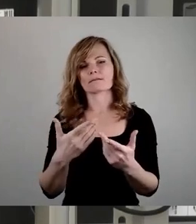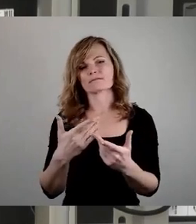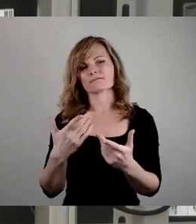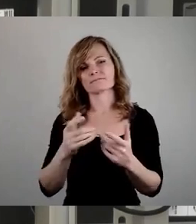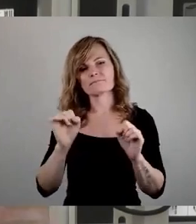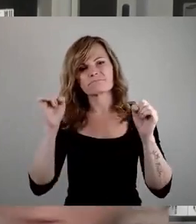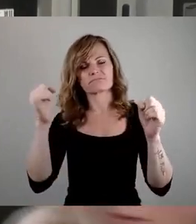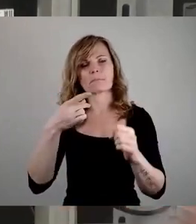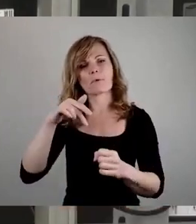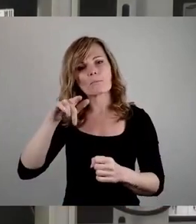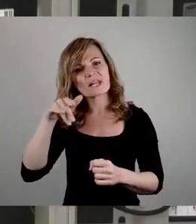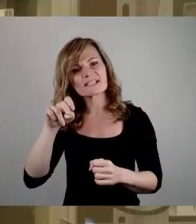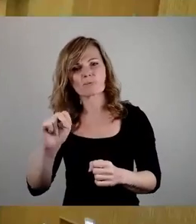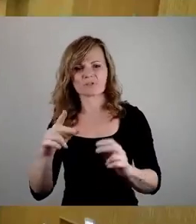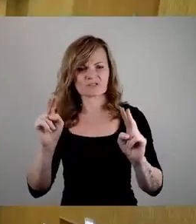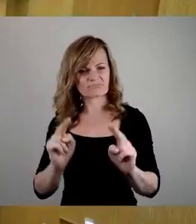Danke.